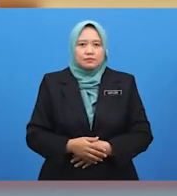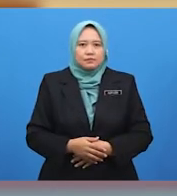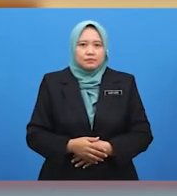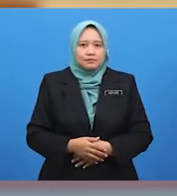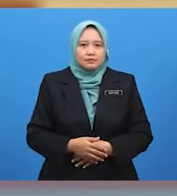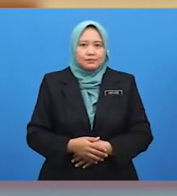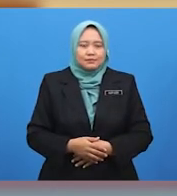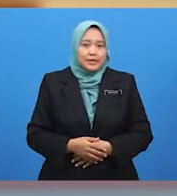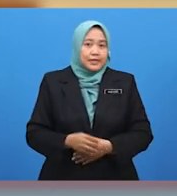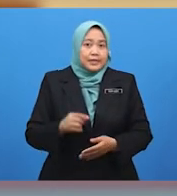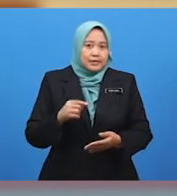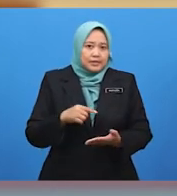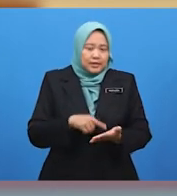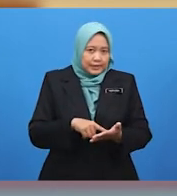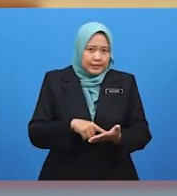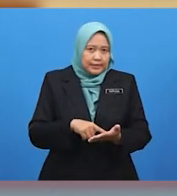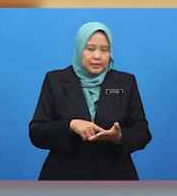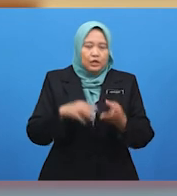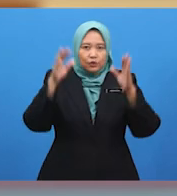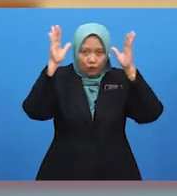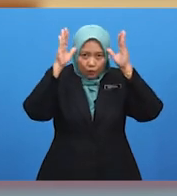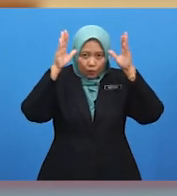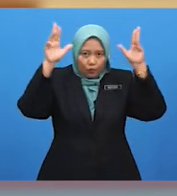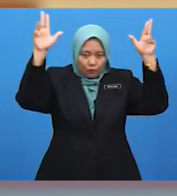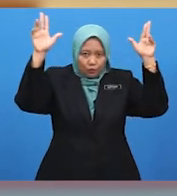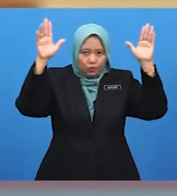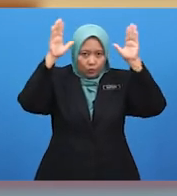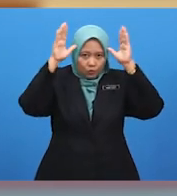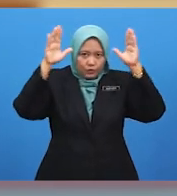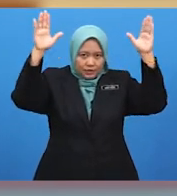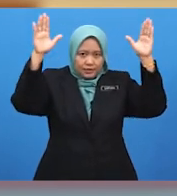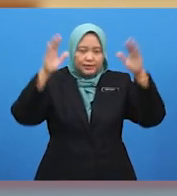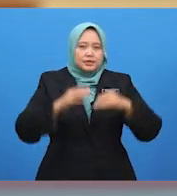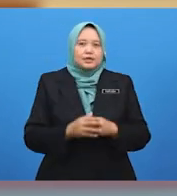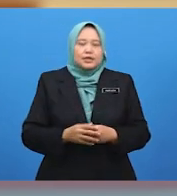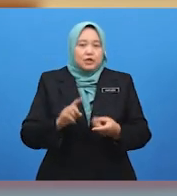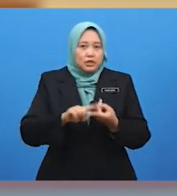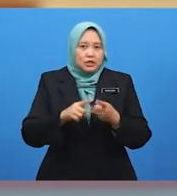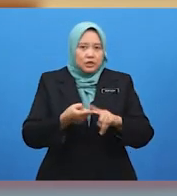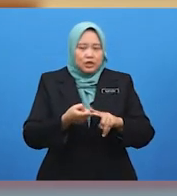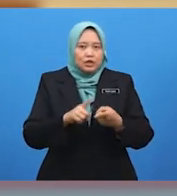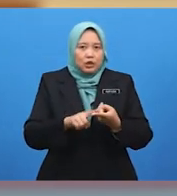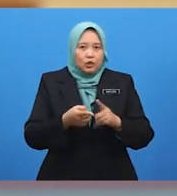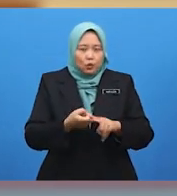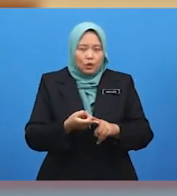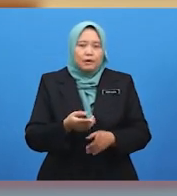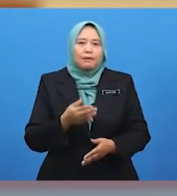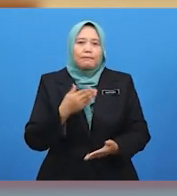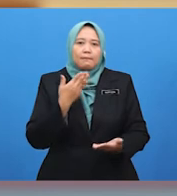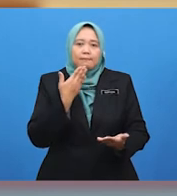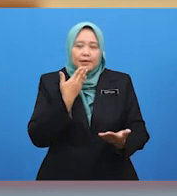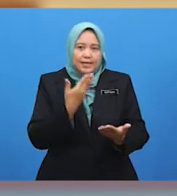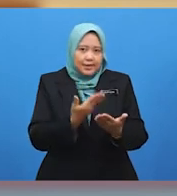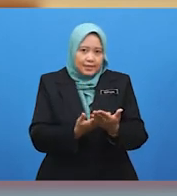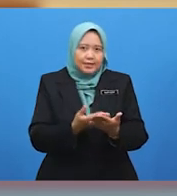Kawan baik saya dan sentiasa menasihati saya jika saya membuat salah. Dia yang